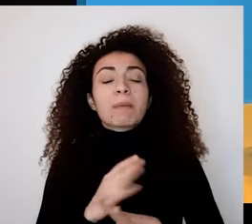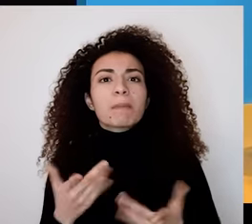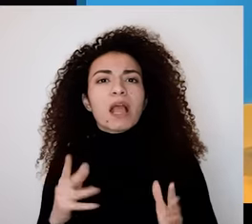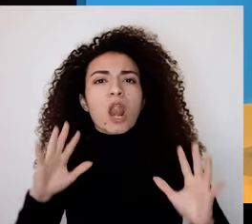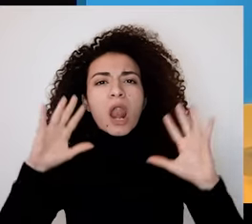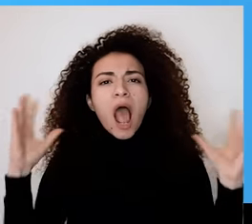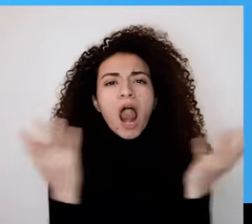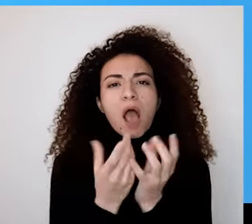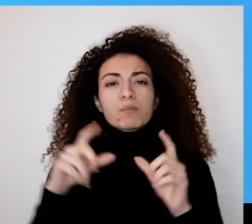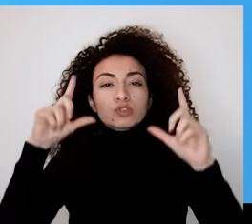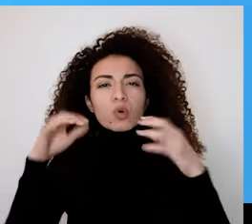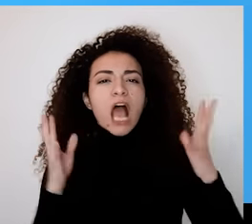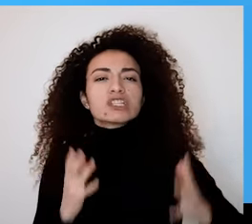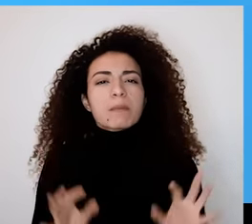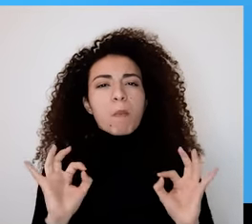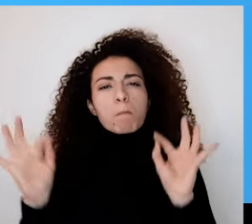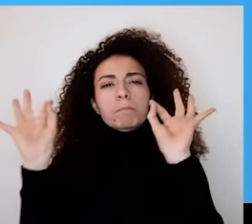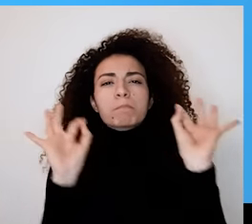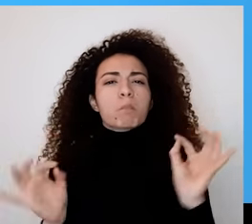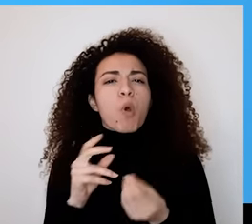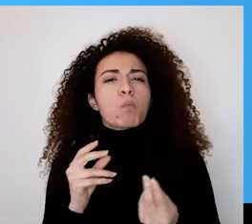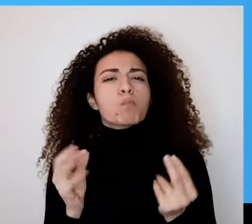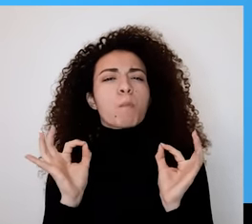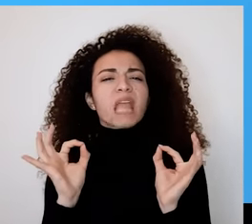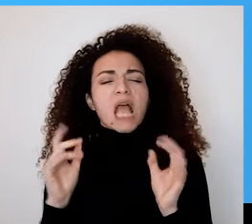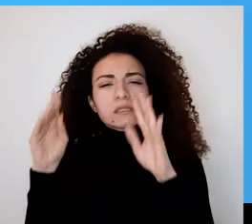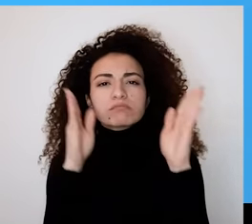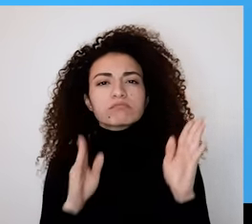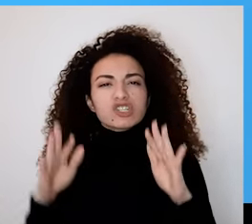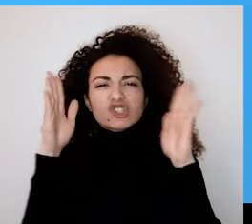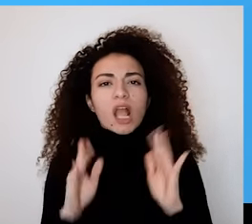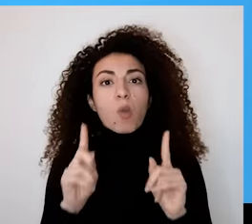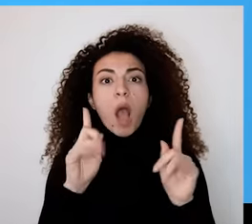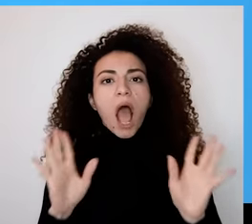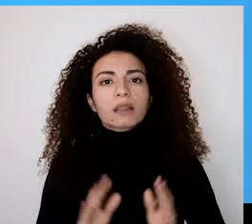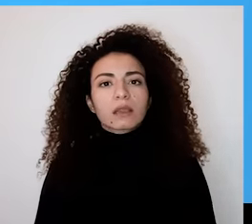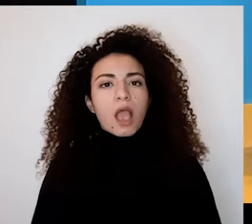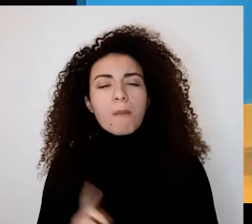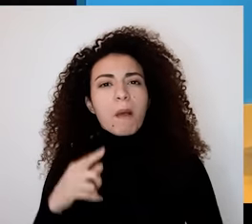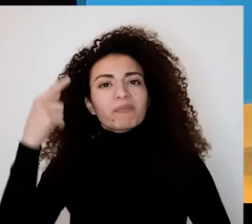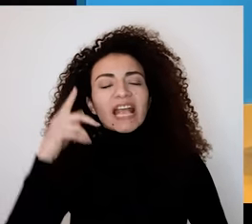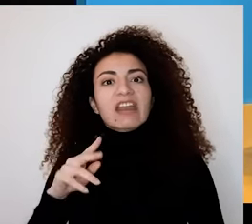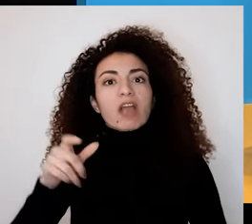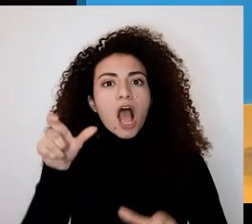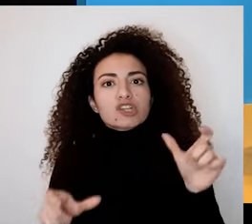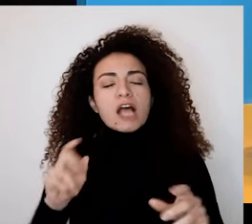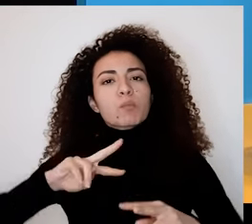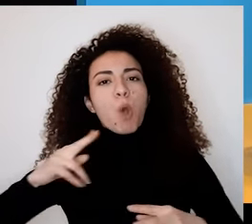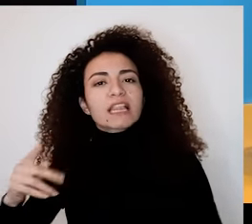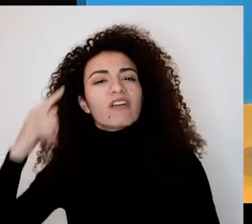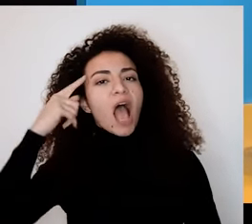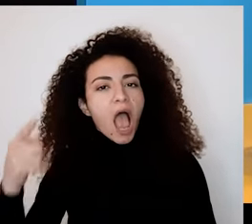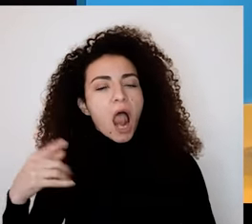نماذج مثالية ما بتاخد بعين الاعتبار اختلاف وتنوع البشر الجسدي والعقلي والتحدي الأكبر